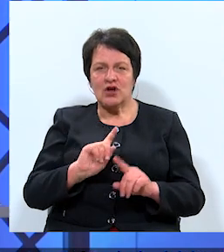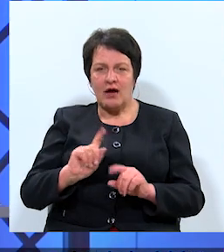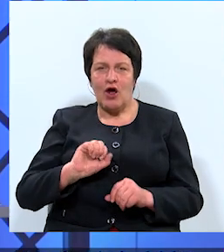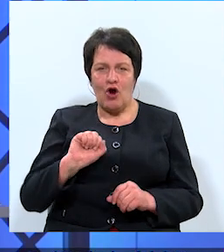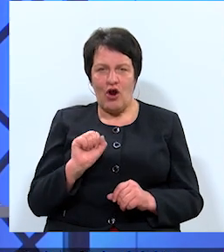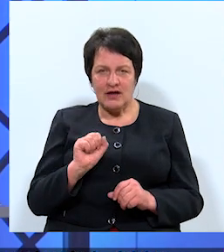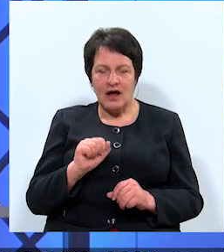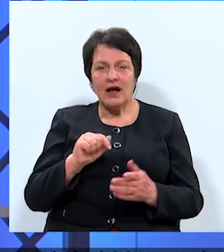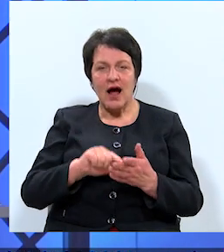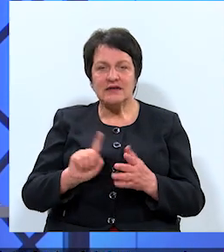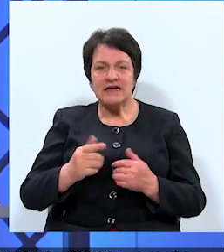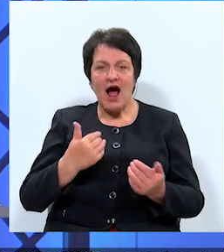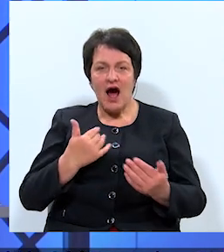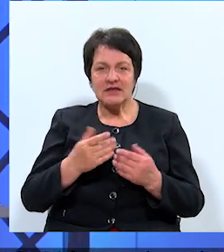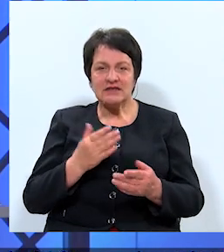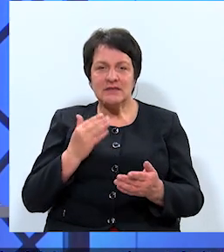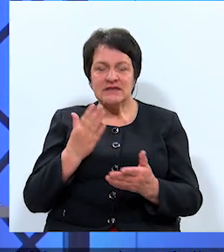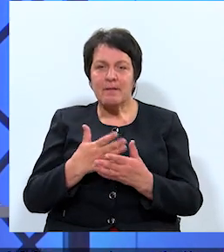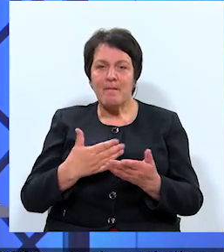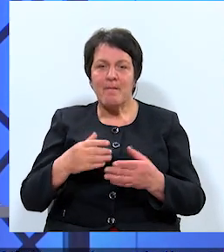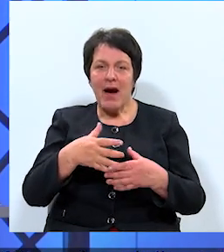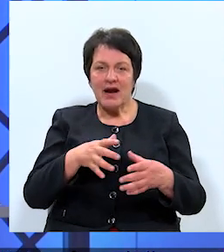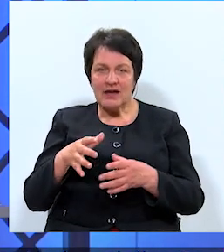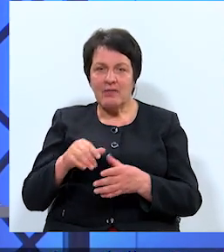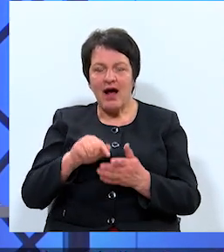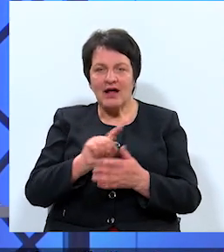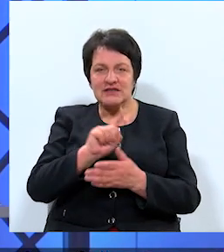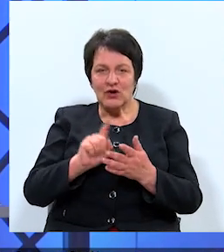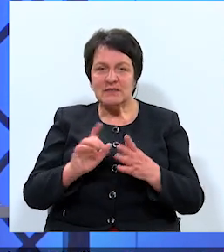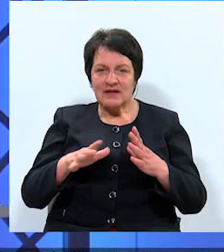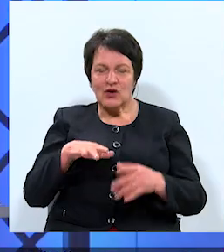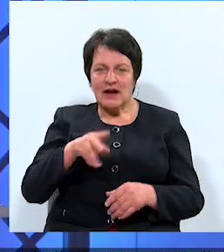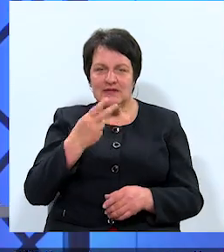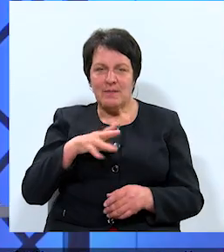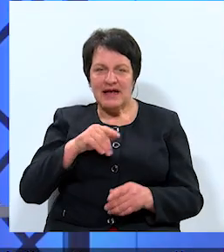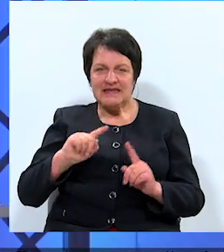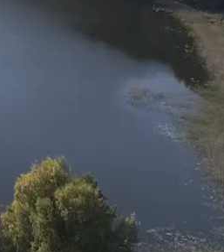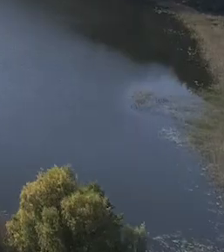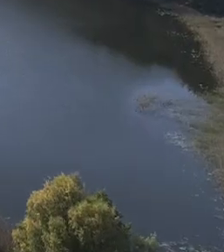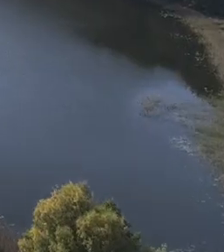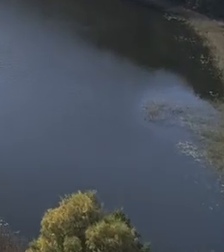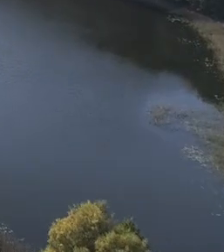koleģiāli. Kādas ir attiecības starp partijām, kādi jautājumi, kurš kuram sagatavojas, to redzēsim pēc īsa brīža.